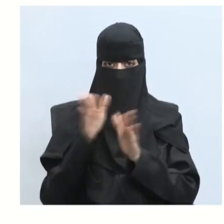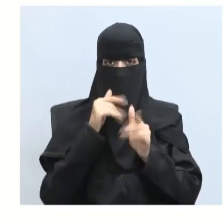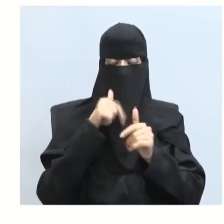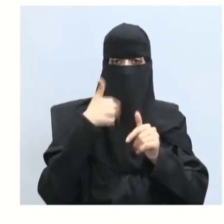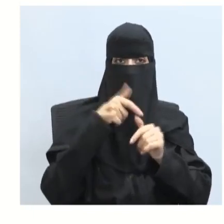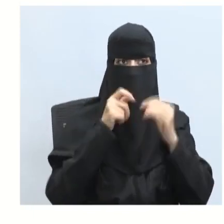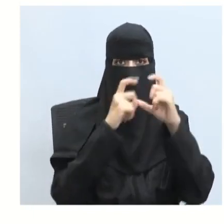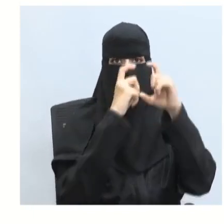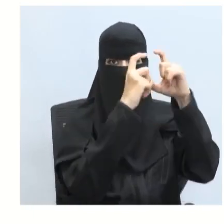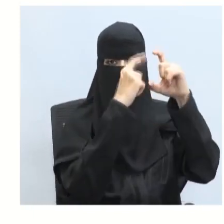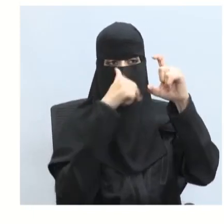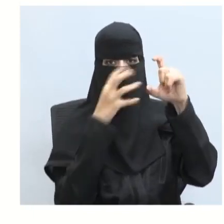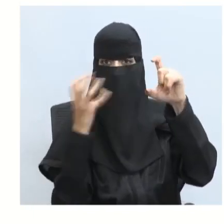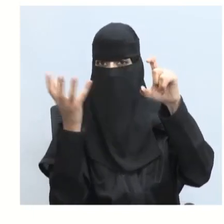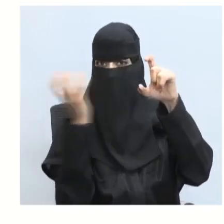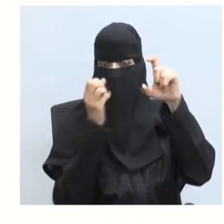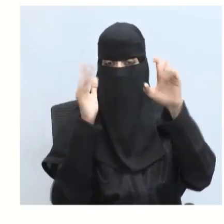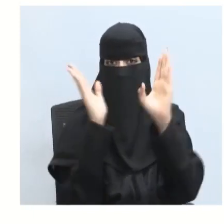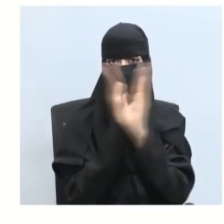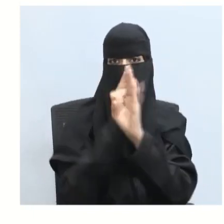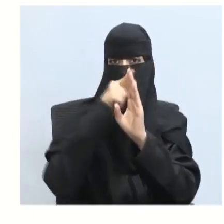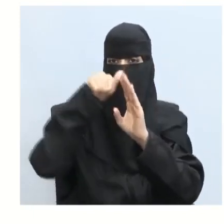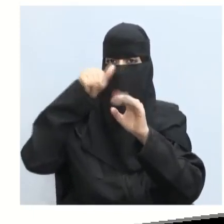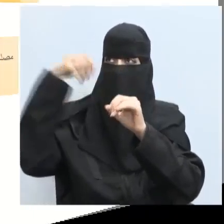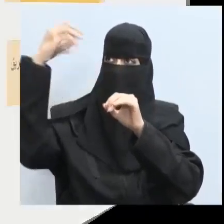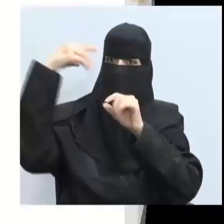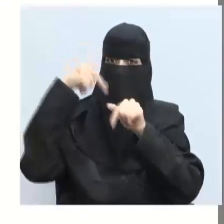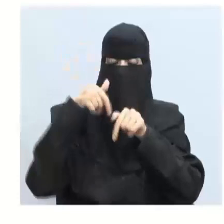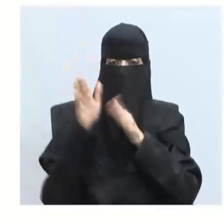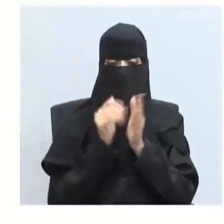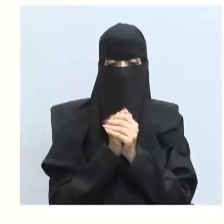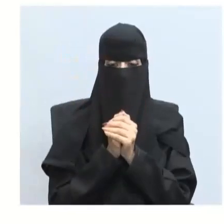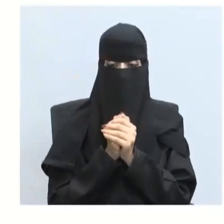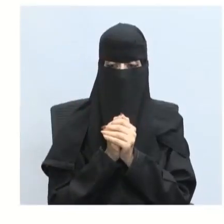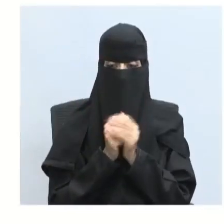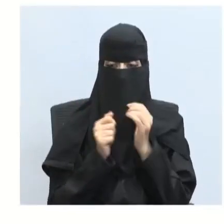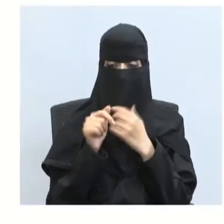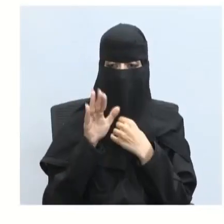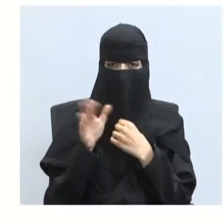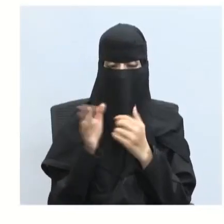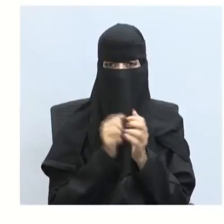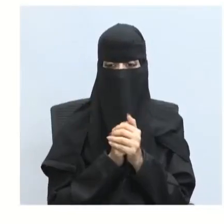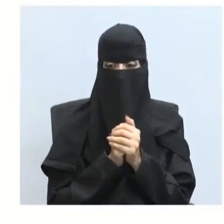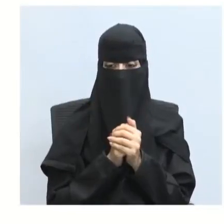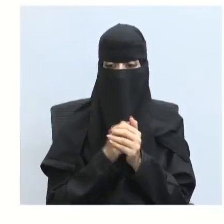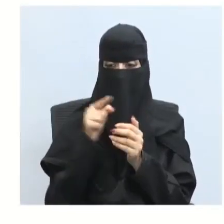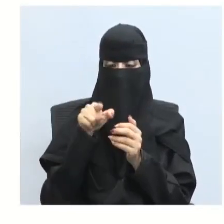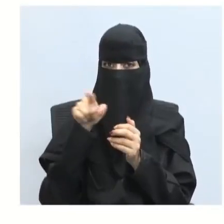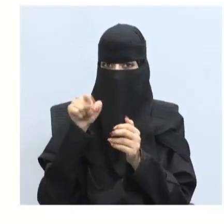ذاته أما المصدر المستضيء فيصدر الضوء عن طريق انعكاس الضوء عنه